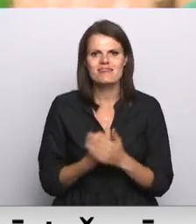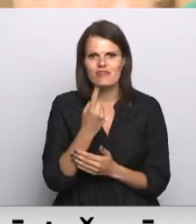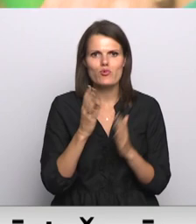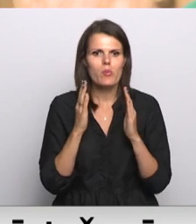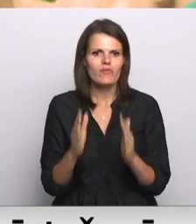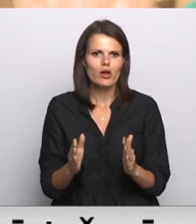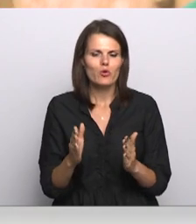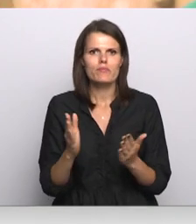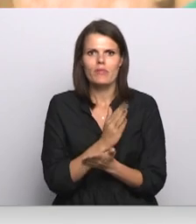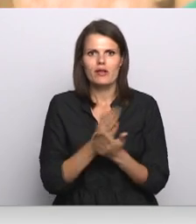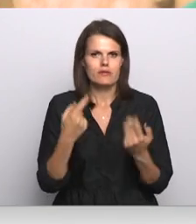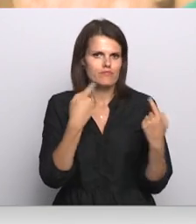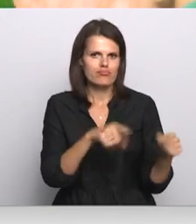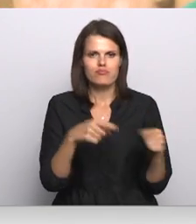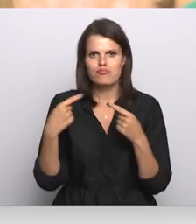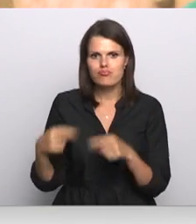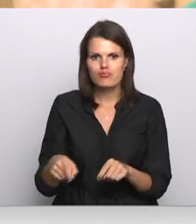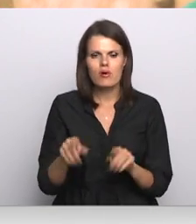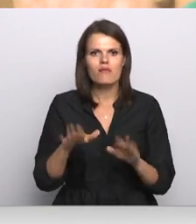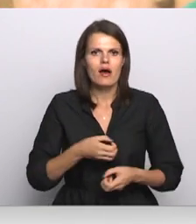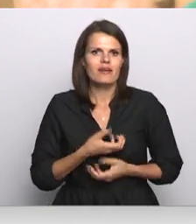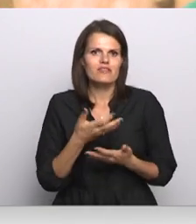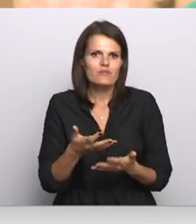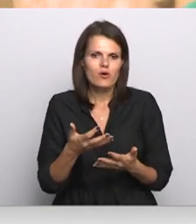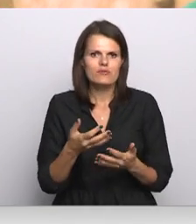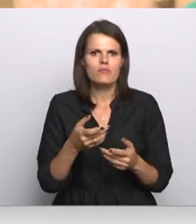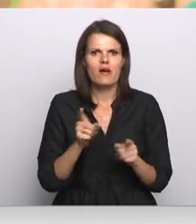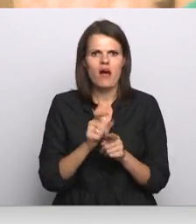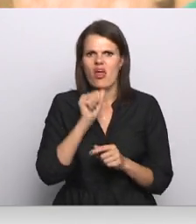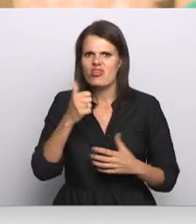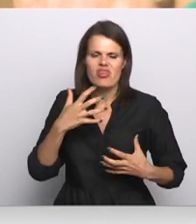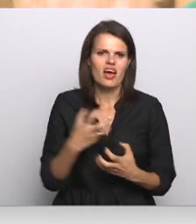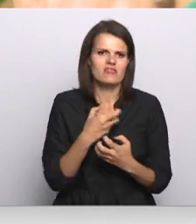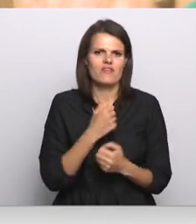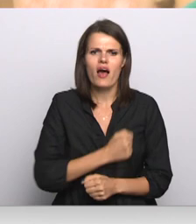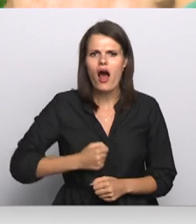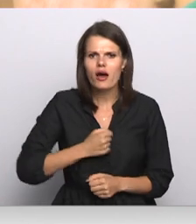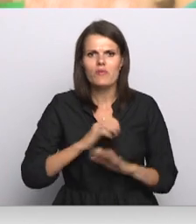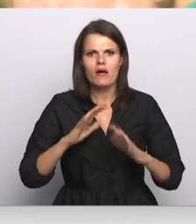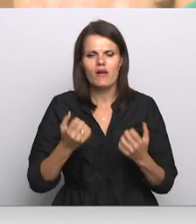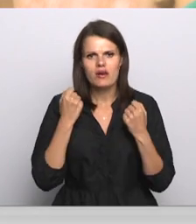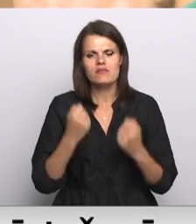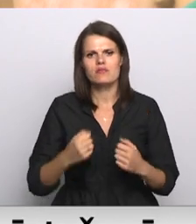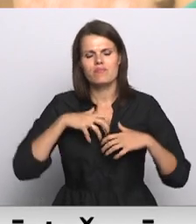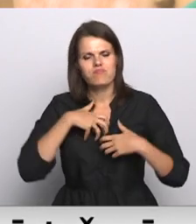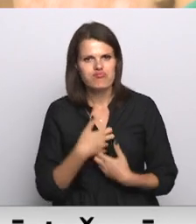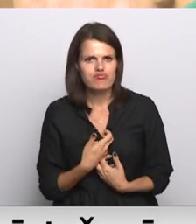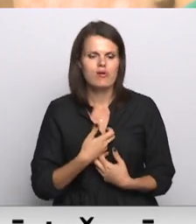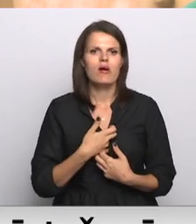pilnīgi pretēji. Var izpausties kā nesavaldama agresija vai dziļa nomāktība,